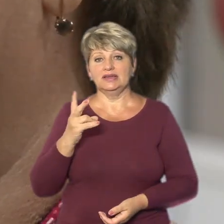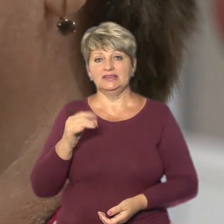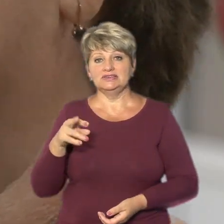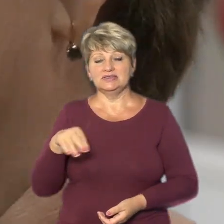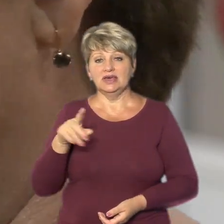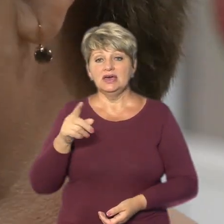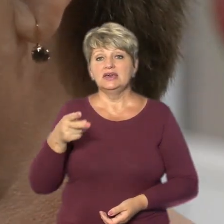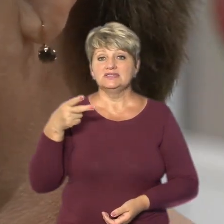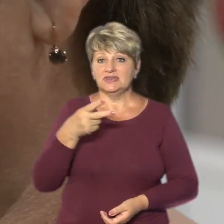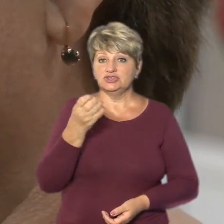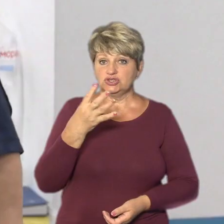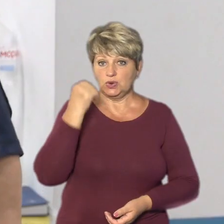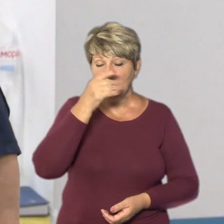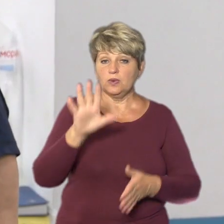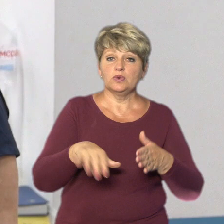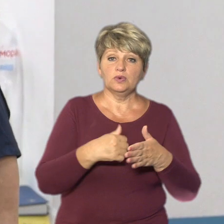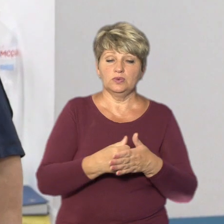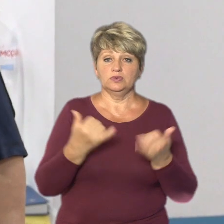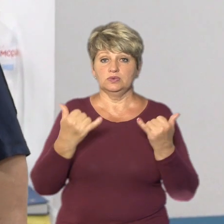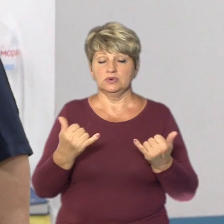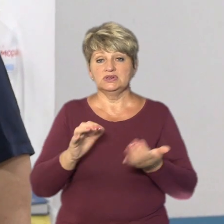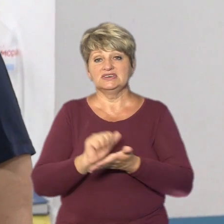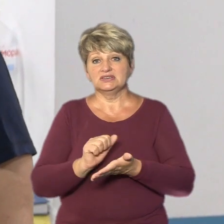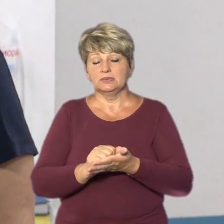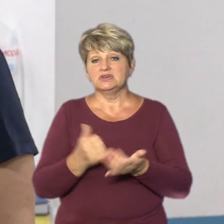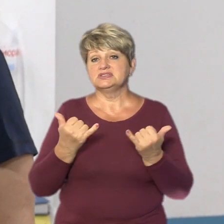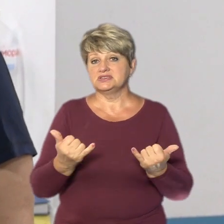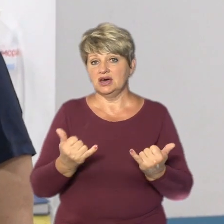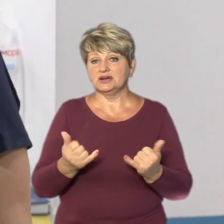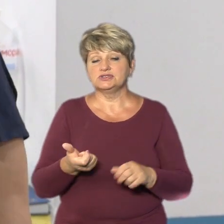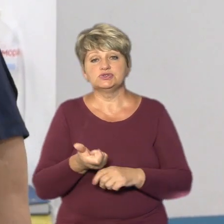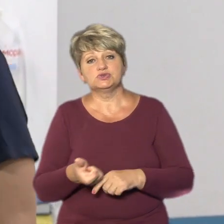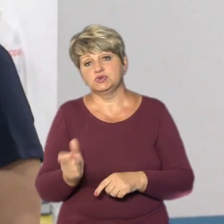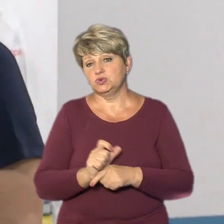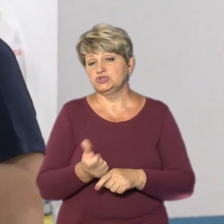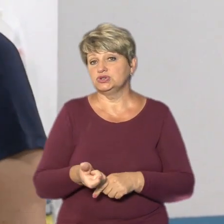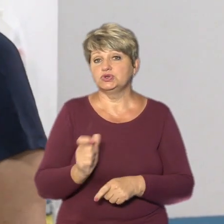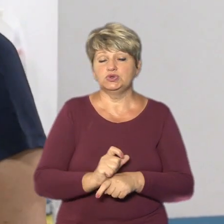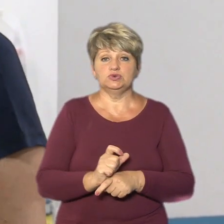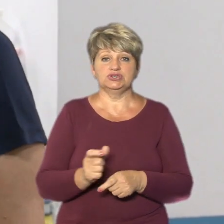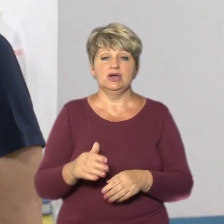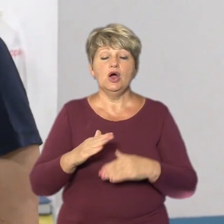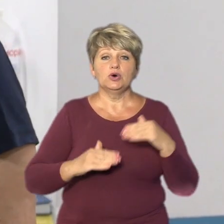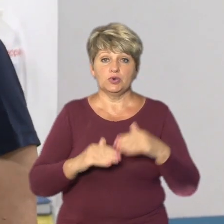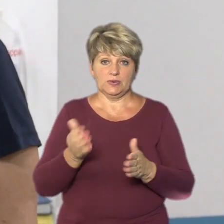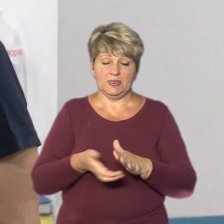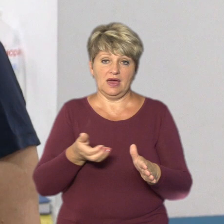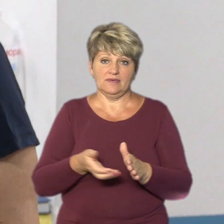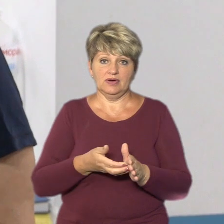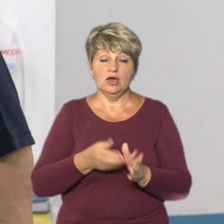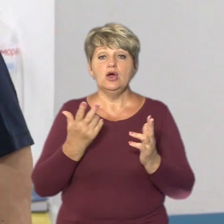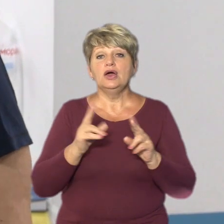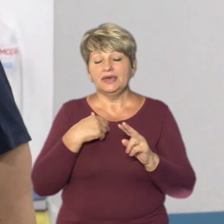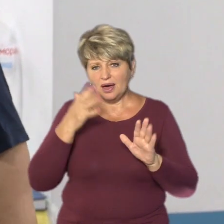цій справі з 2014-го. Зараз, нині, дуже рух не вистачає. Дуже, вчора слабло. Ну, я розумію, хтось